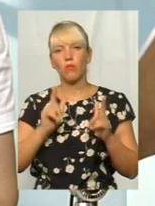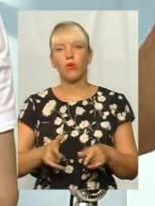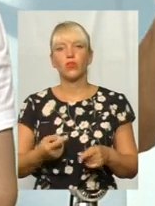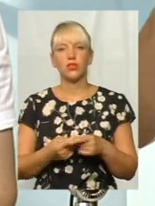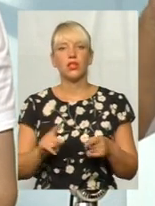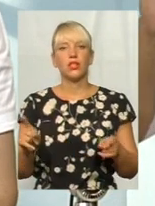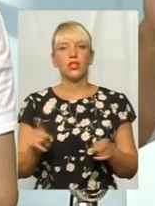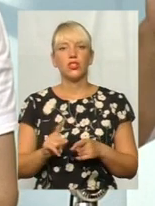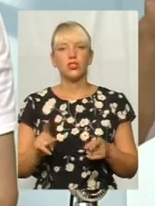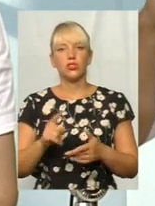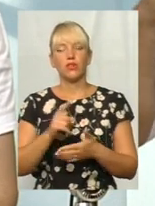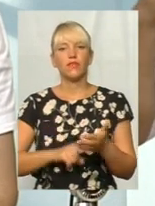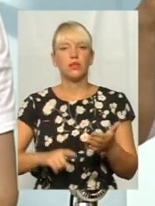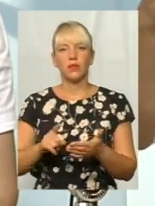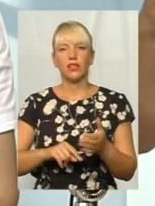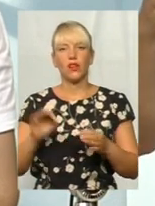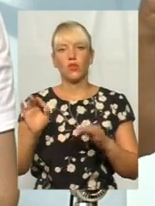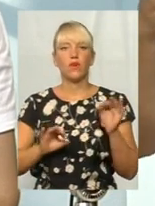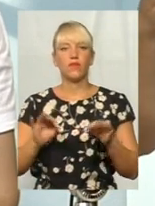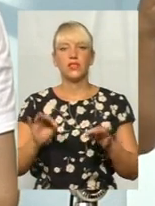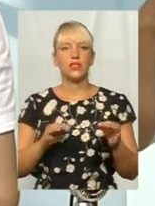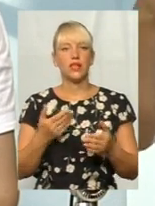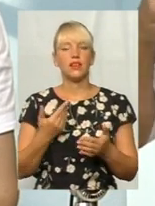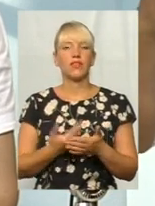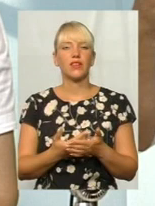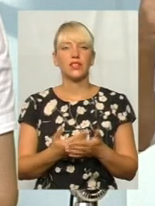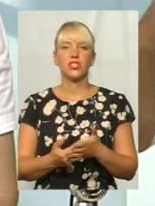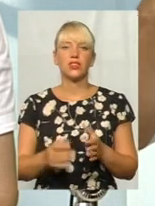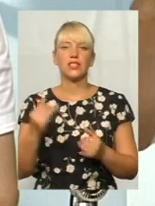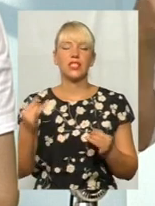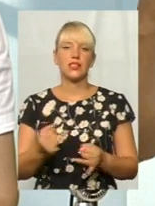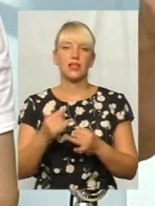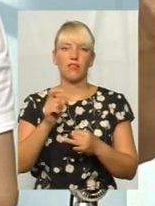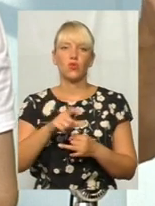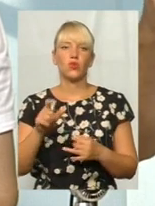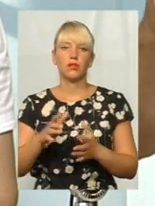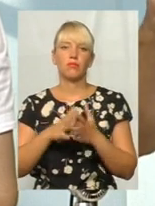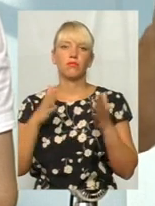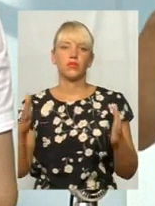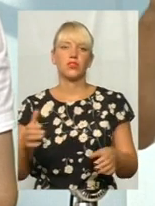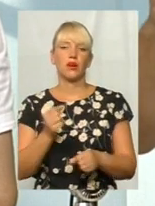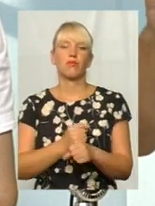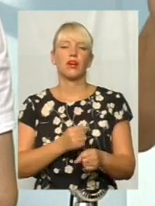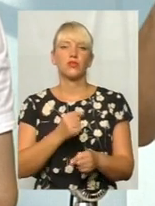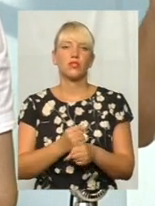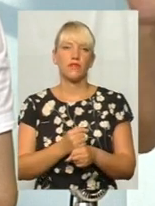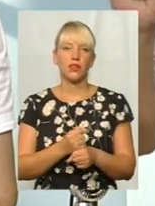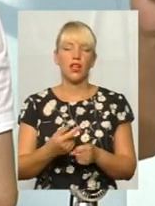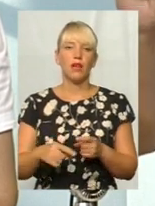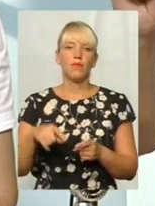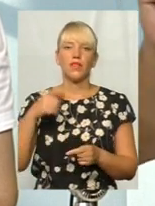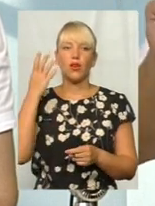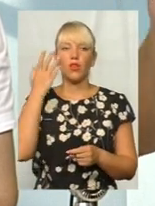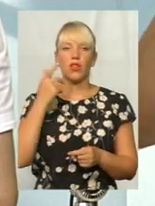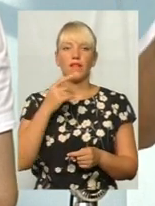відміна коефіцієнта, тобто фактично зацікавлення людей більше працювати. Мова, коли